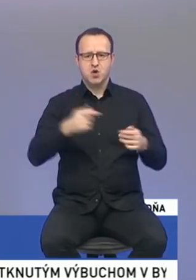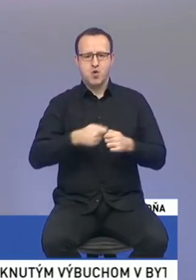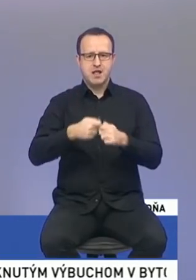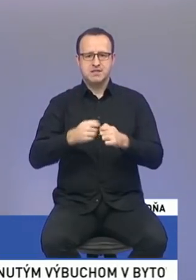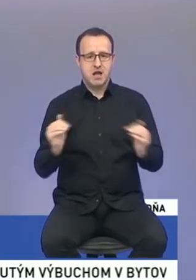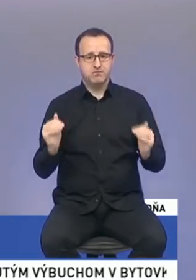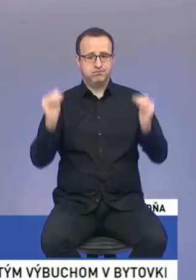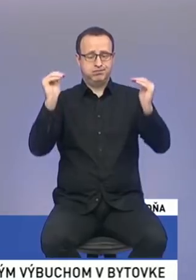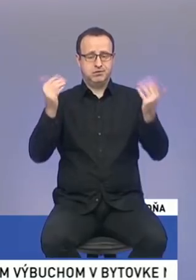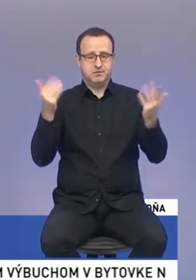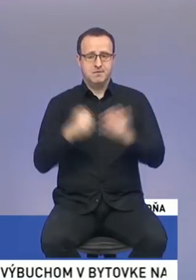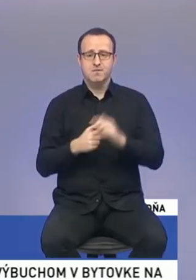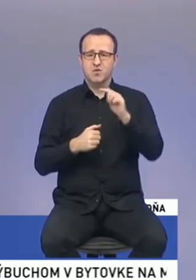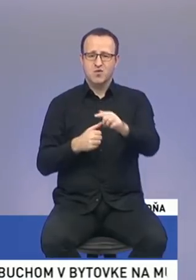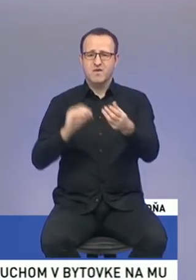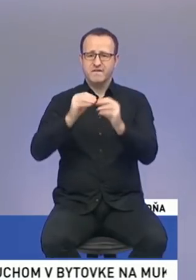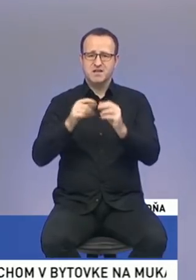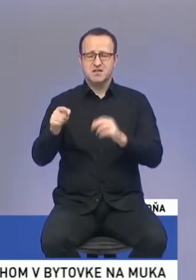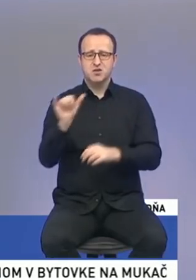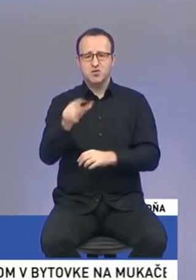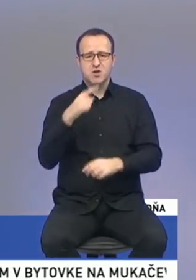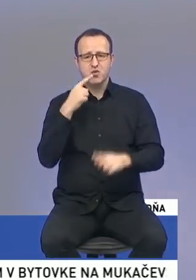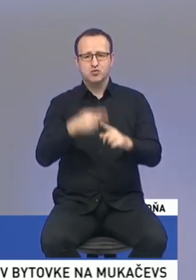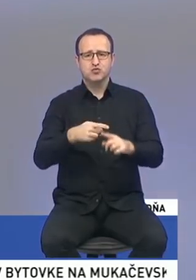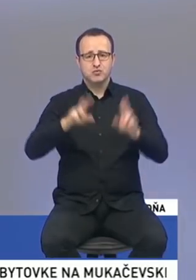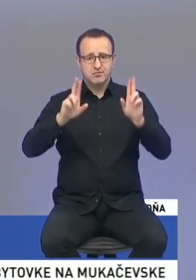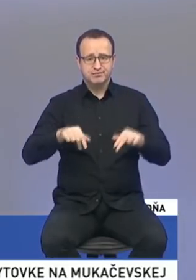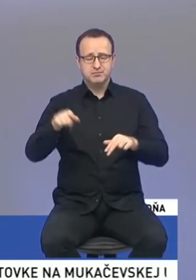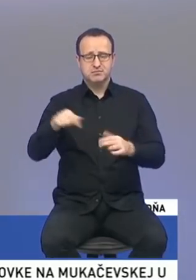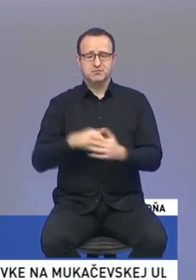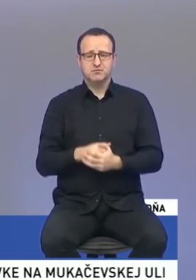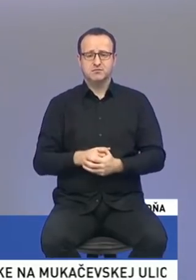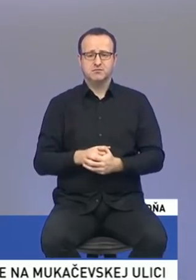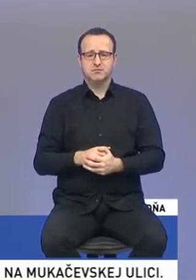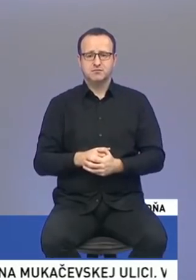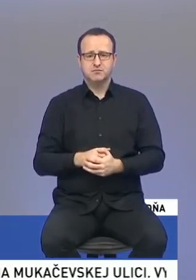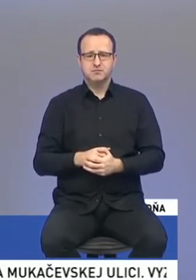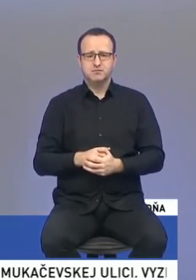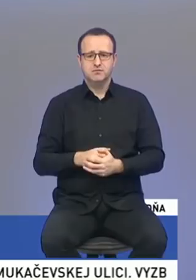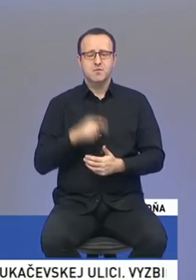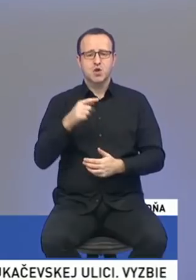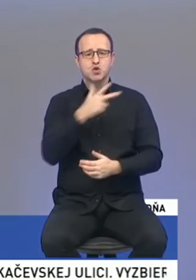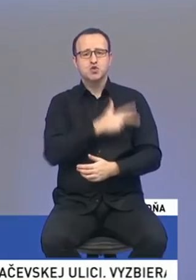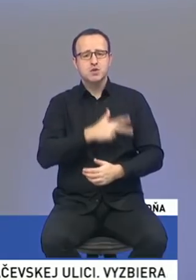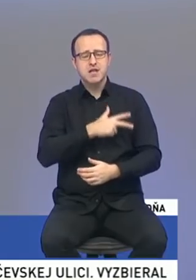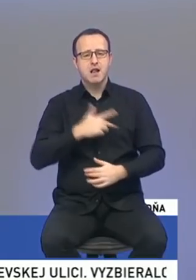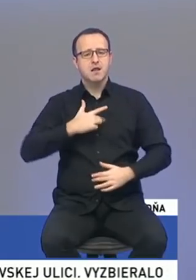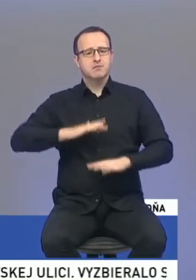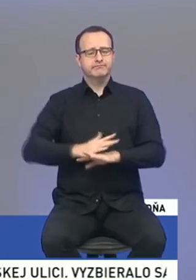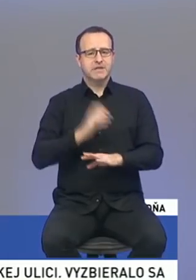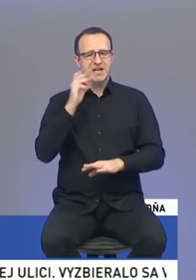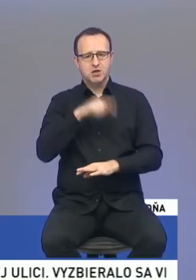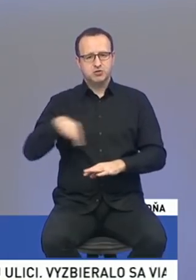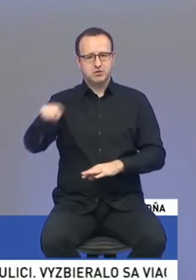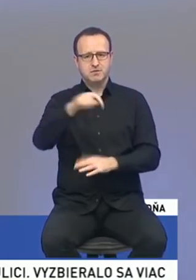zvýšenie. To sú veci, ktoré podľa mňa určujú práve to sociálno každej jednej strany. To